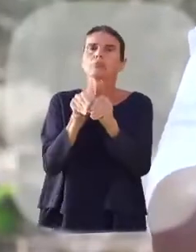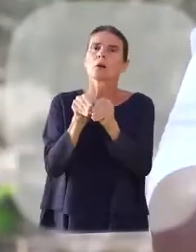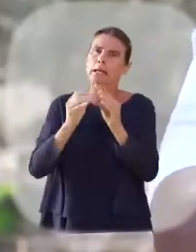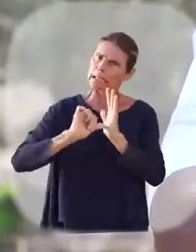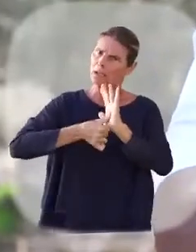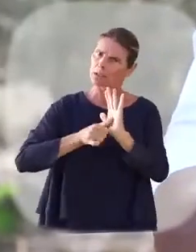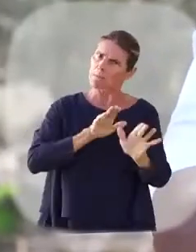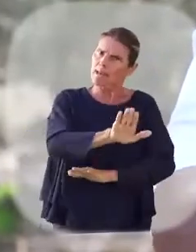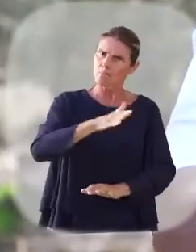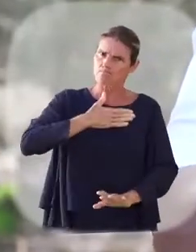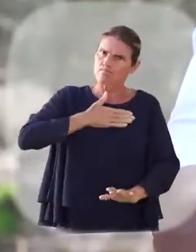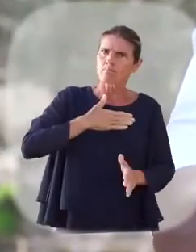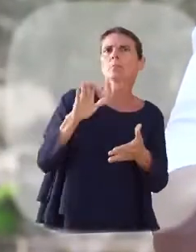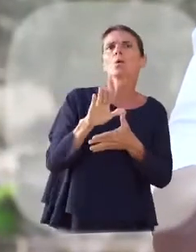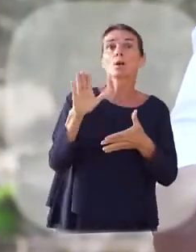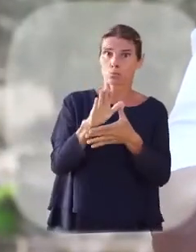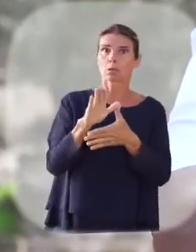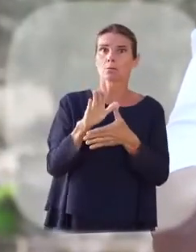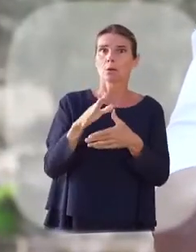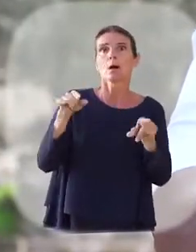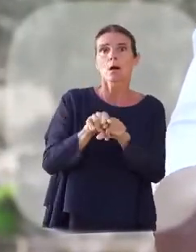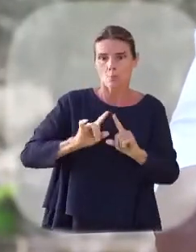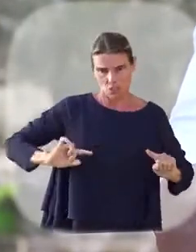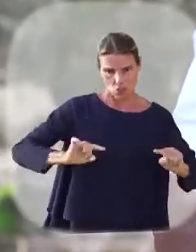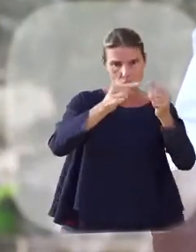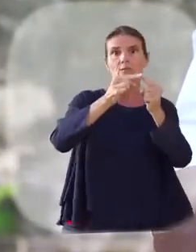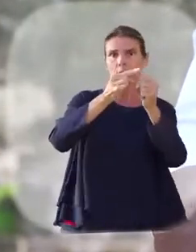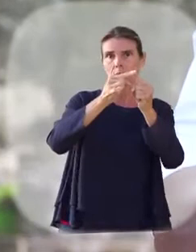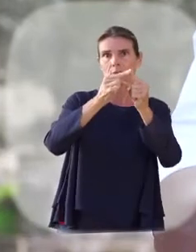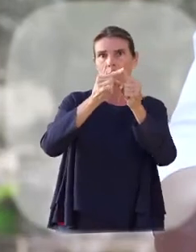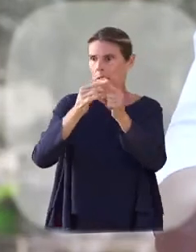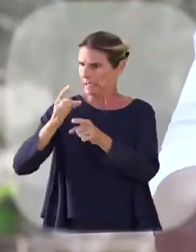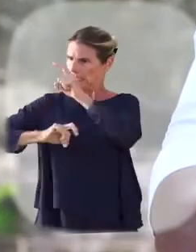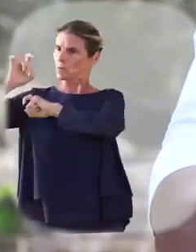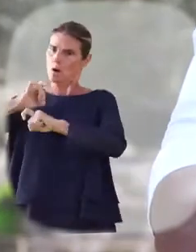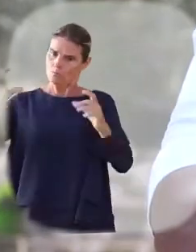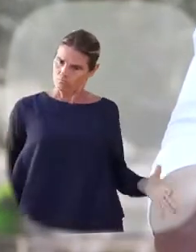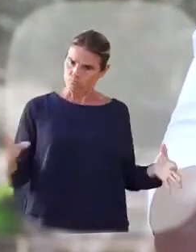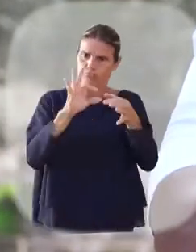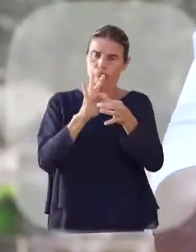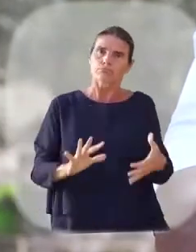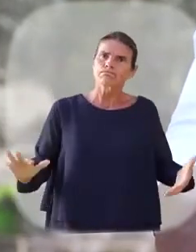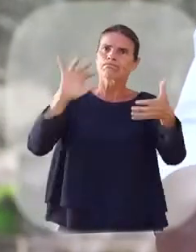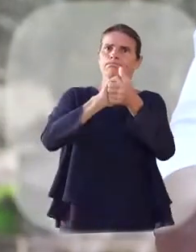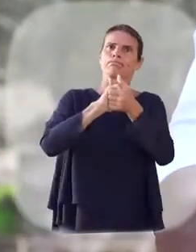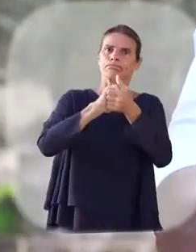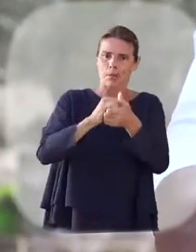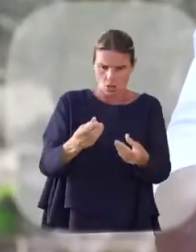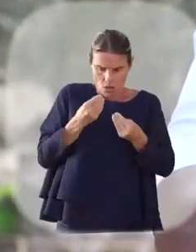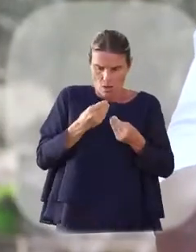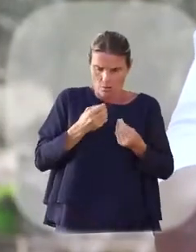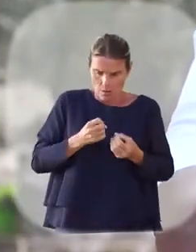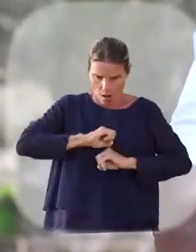guadeloupéenne. C'est réconcilié avec notre géographie et notre histoire que nous